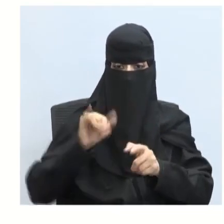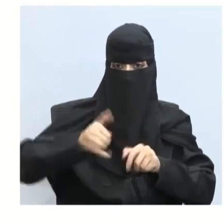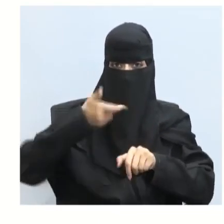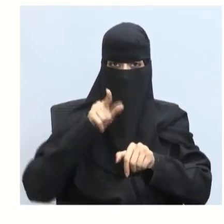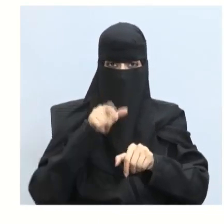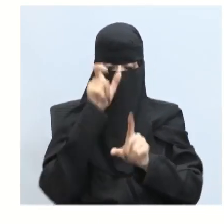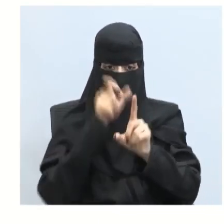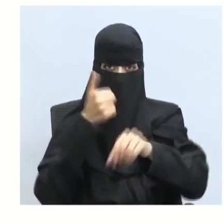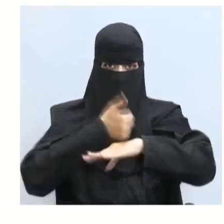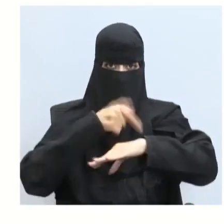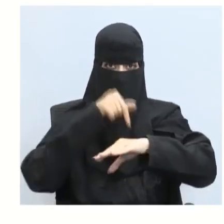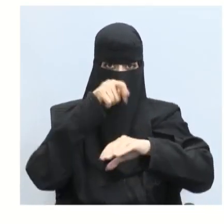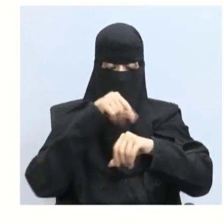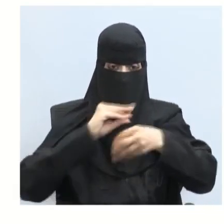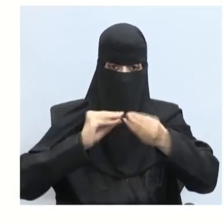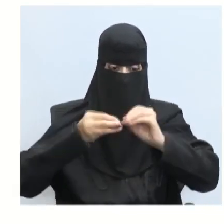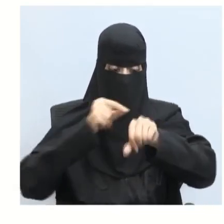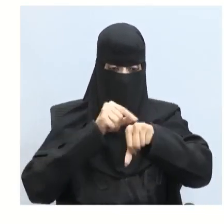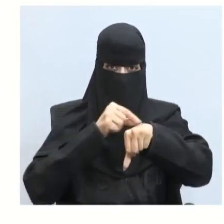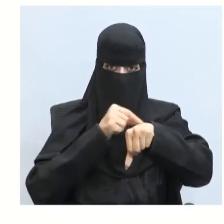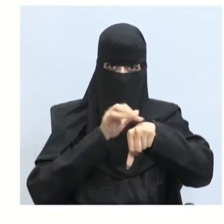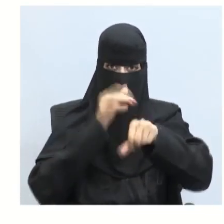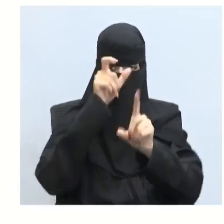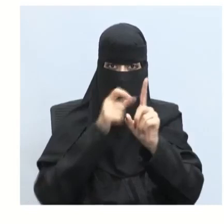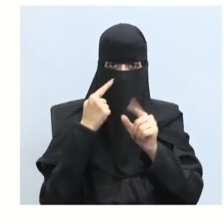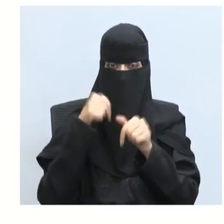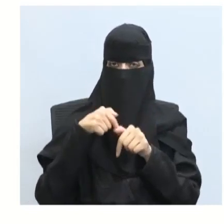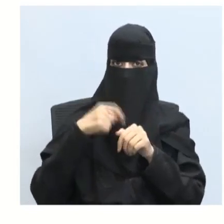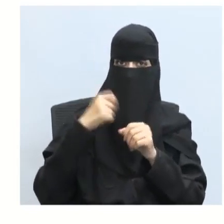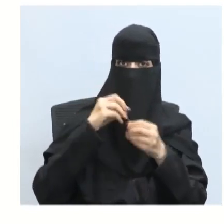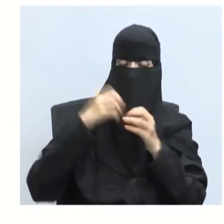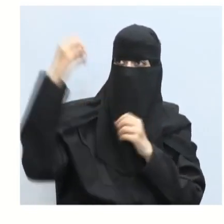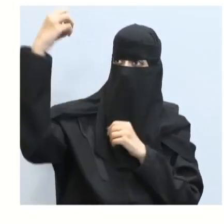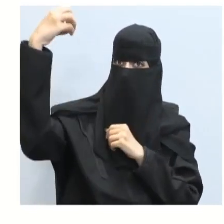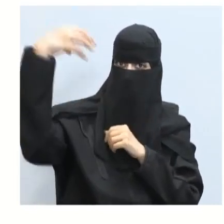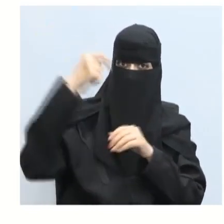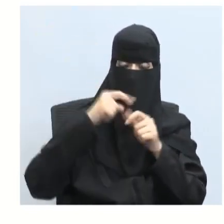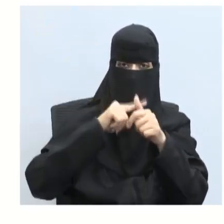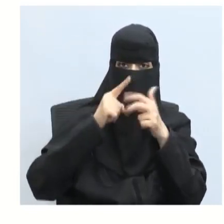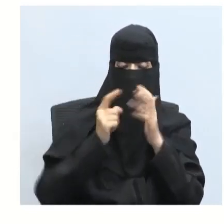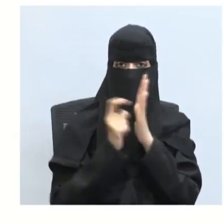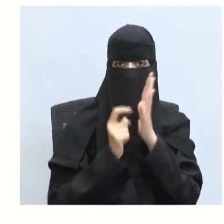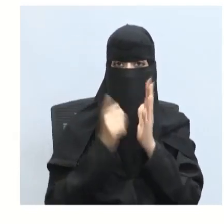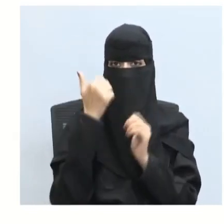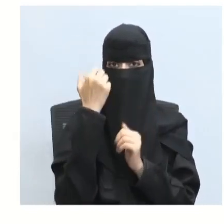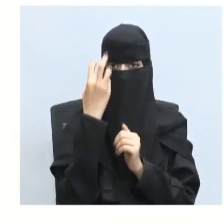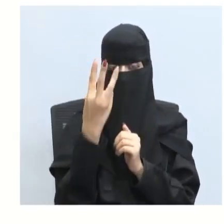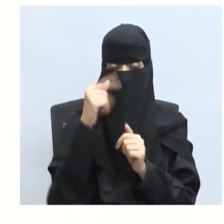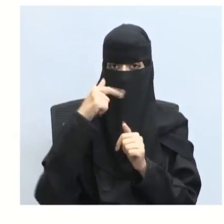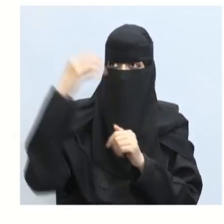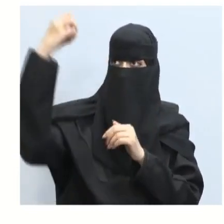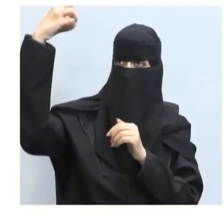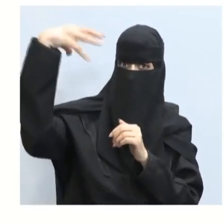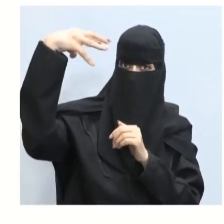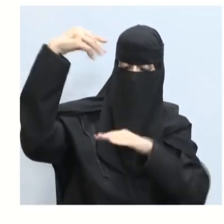تشاهده يعتمد على ثلاثة عناصر الضوء الذي يضيء الجسم أحسنت الضوء الذي